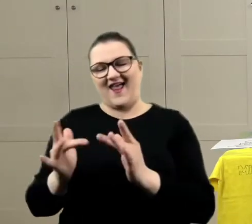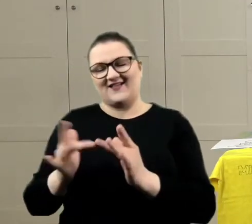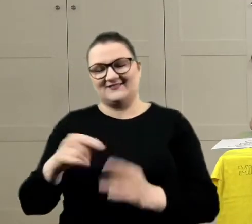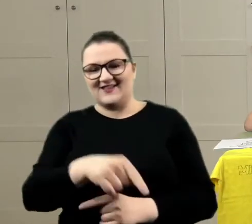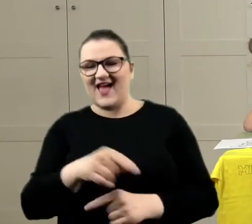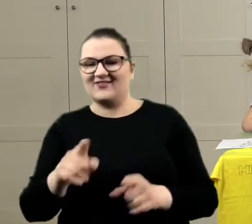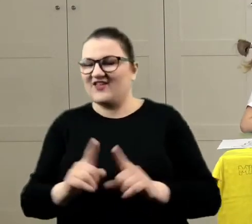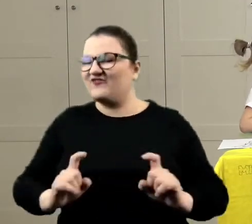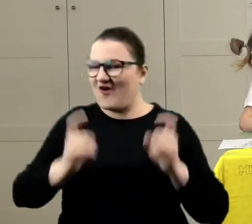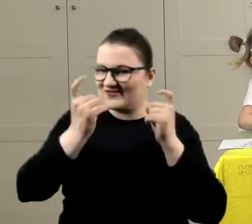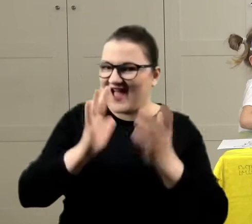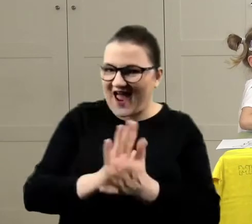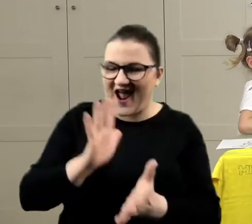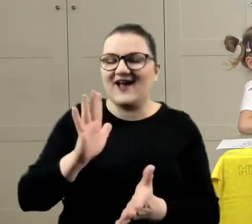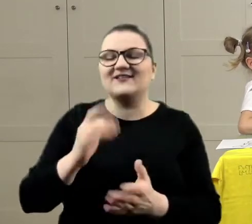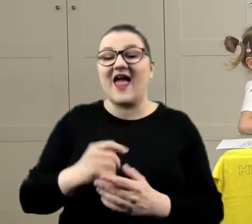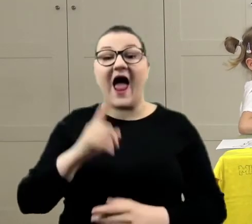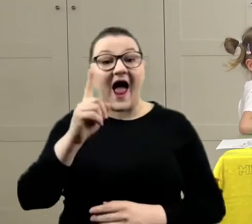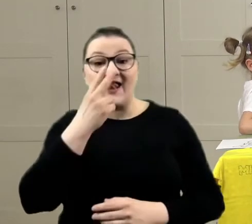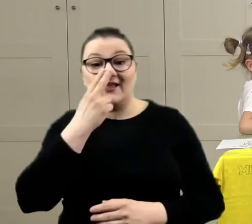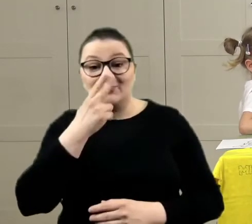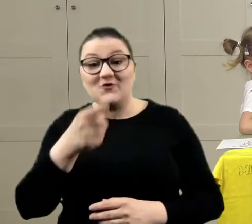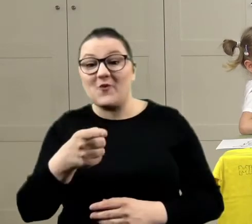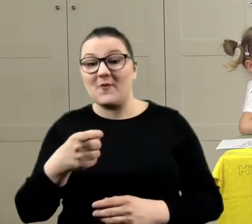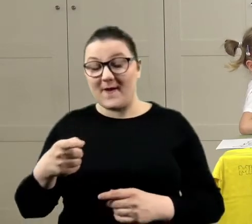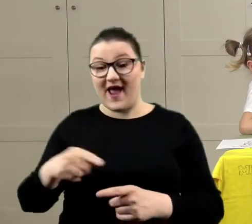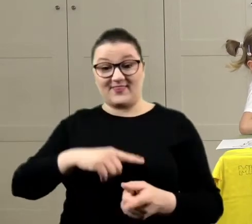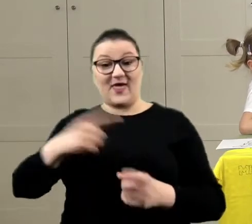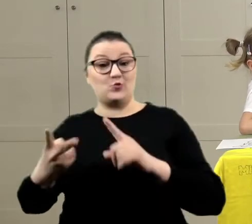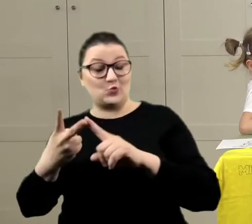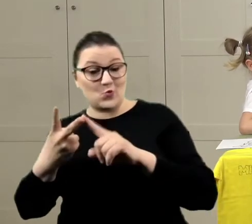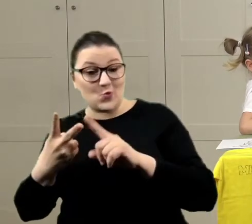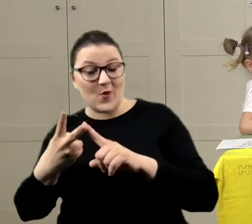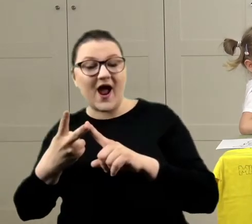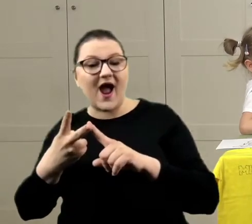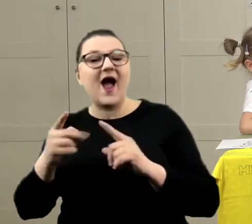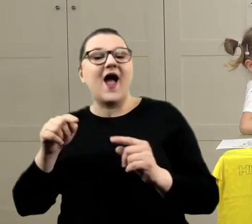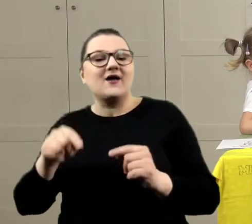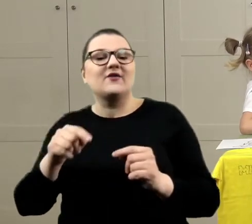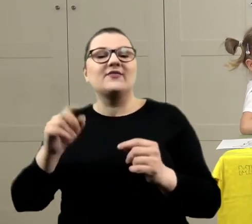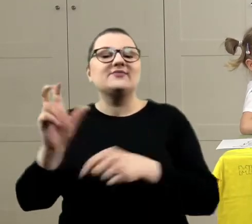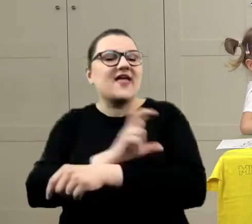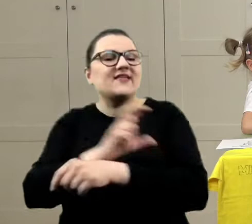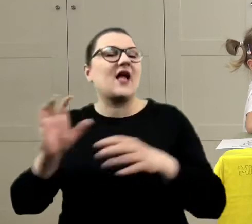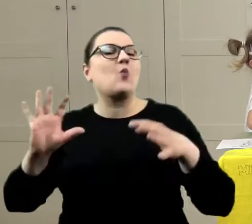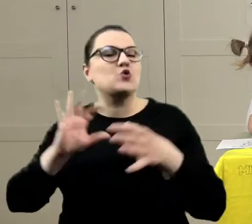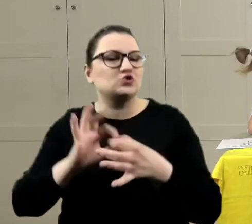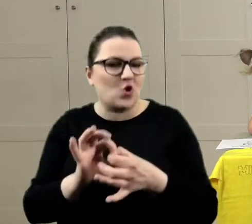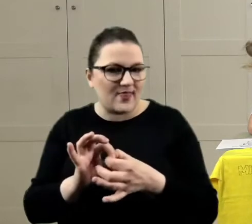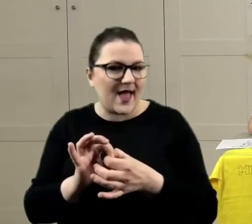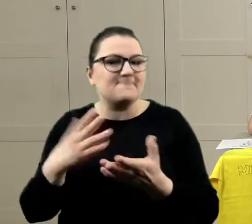wiosenna, tylko zwróćcie też uwagę, że ta koszulka ma jeszcze taką technikę łączoną, ponieważ